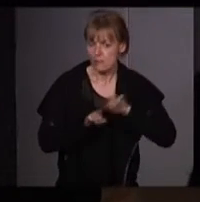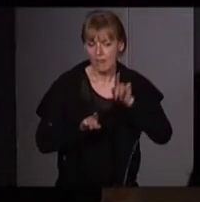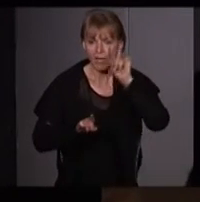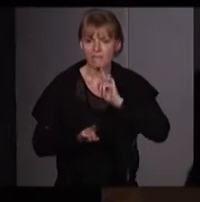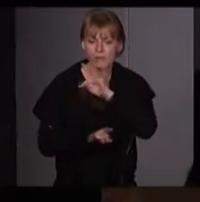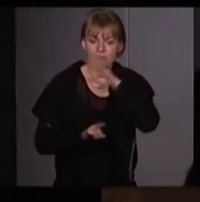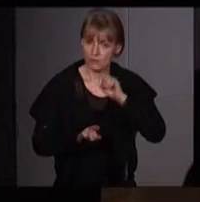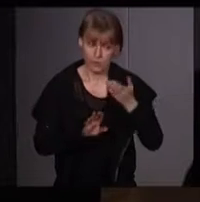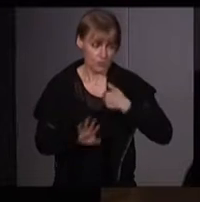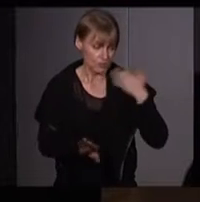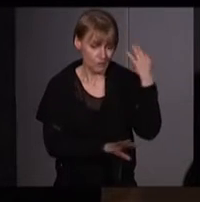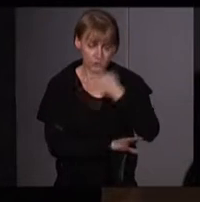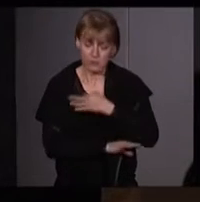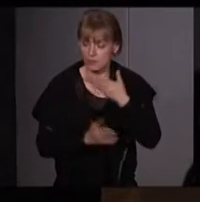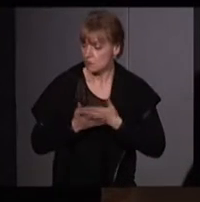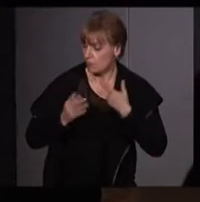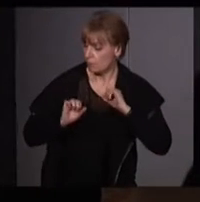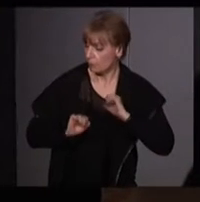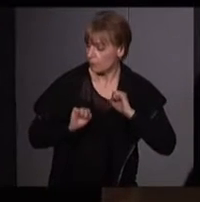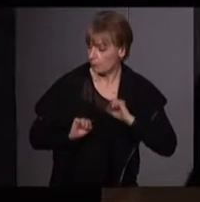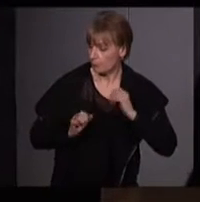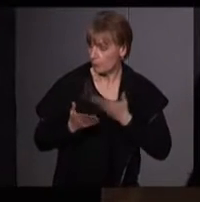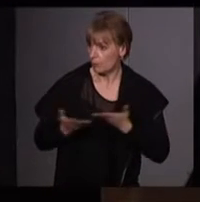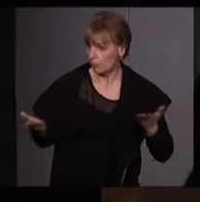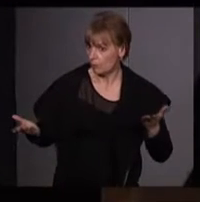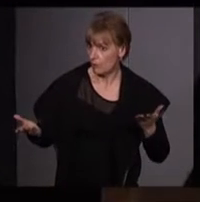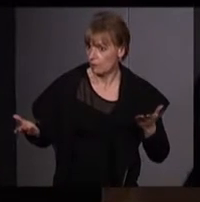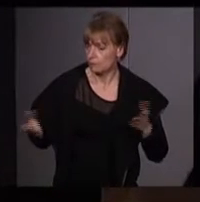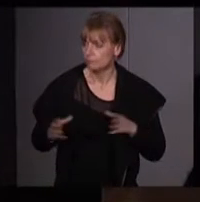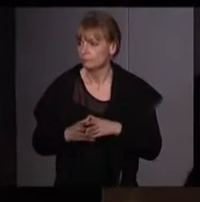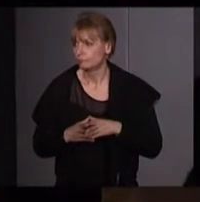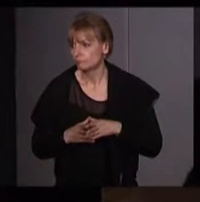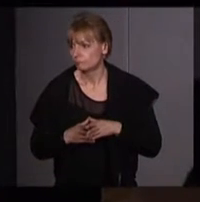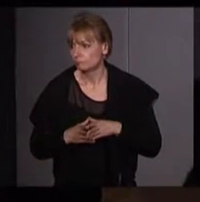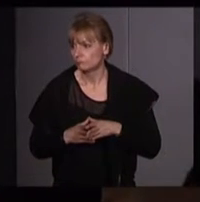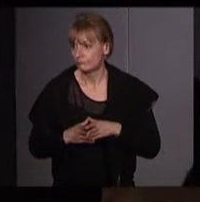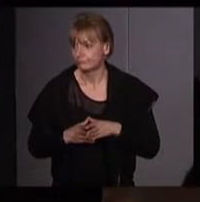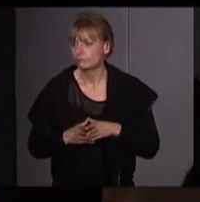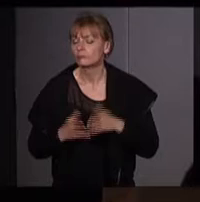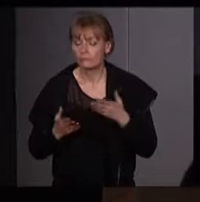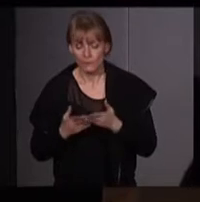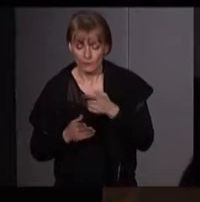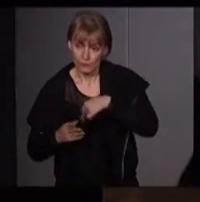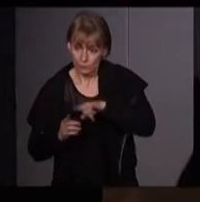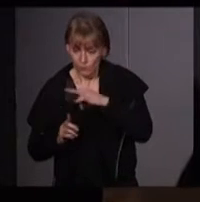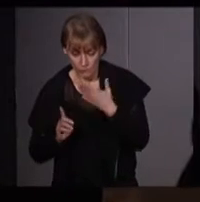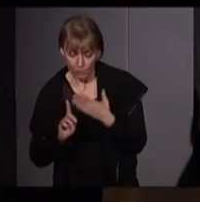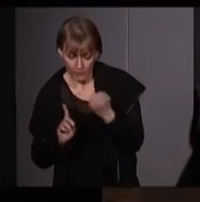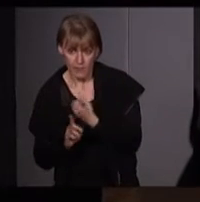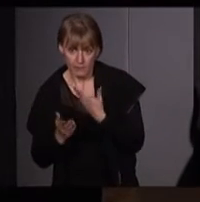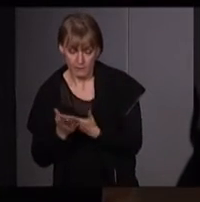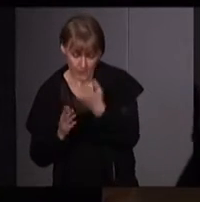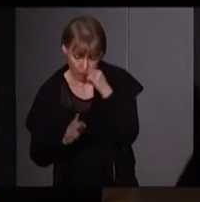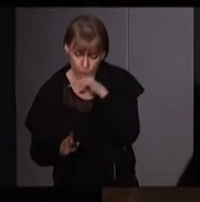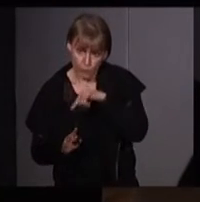plusieurs reprises, the Greenham Common, it's a pain. Donc, elles ont réussi ça. Pour elles, c'était important.